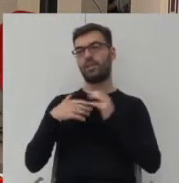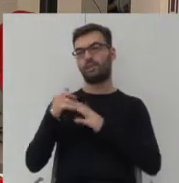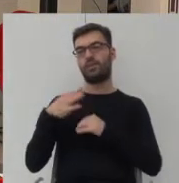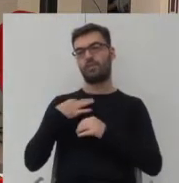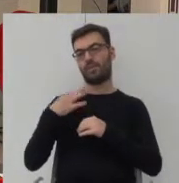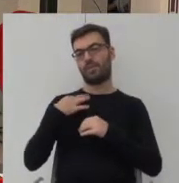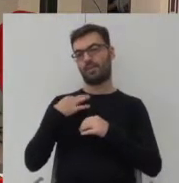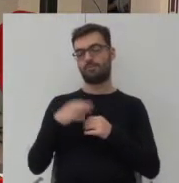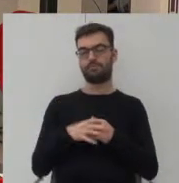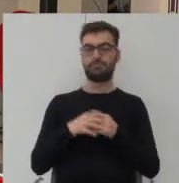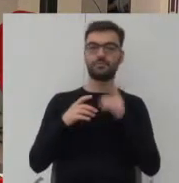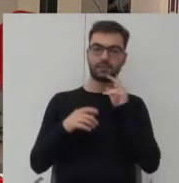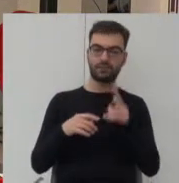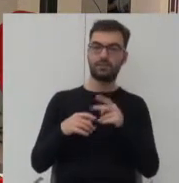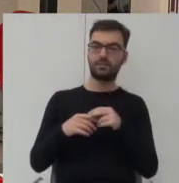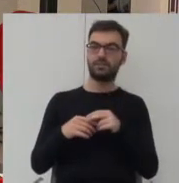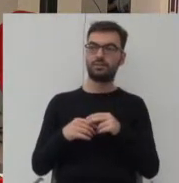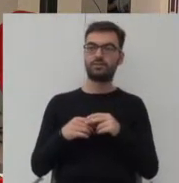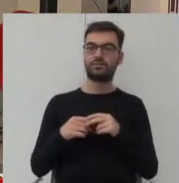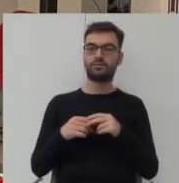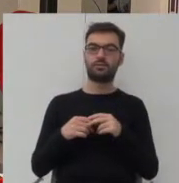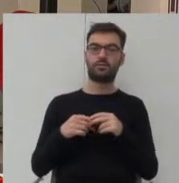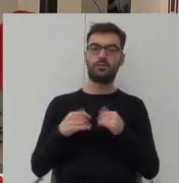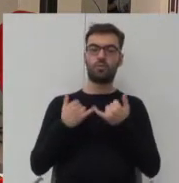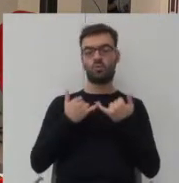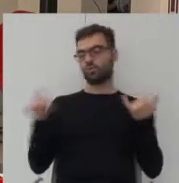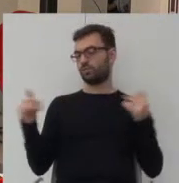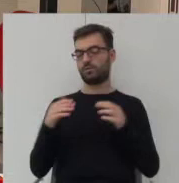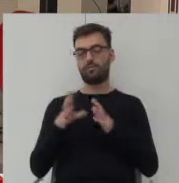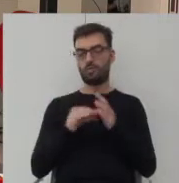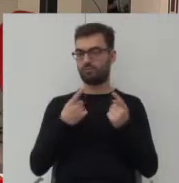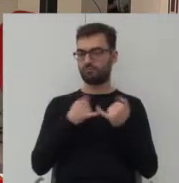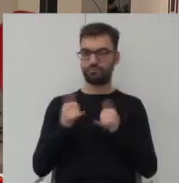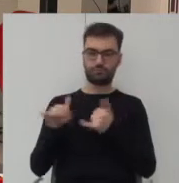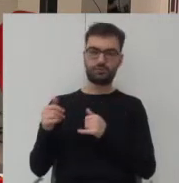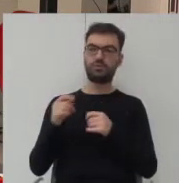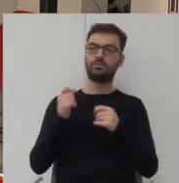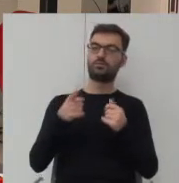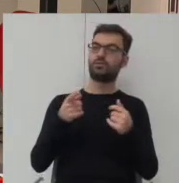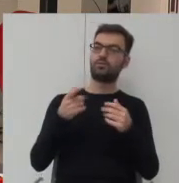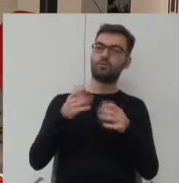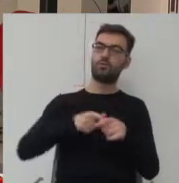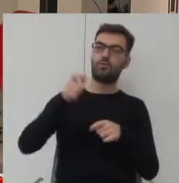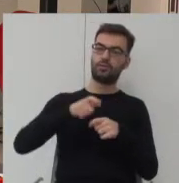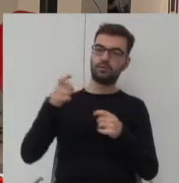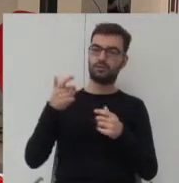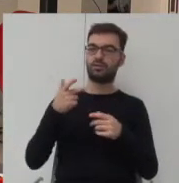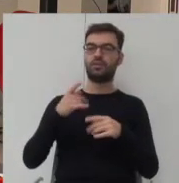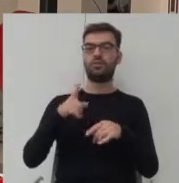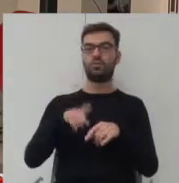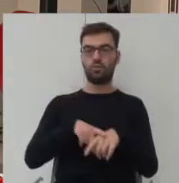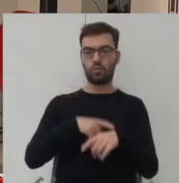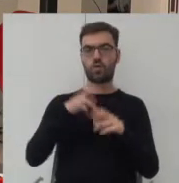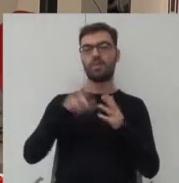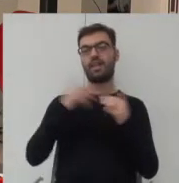i rzeczywiście jest bardzo różny ten model są budynki które są trwale i